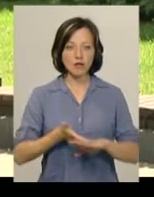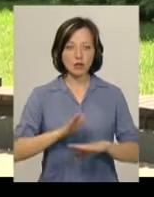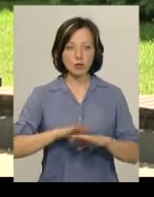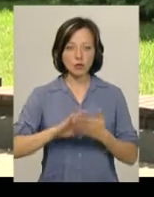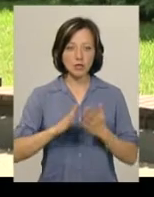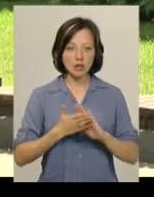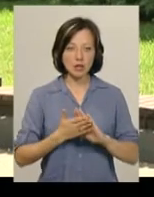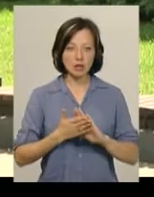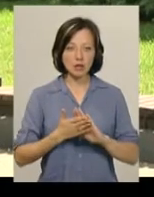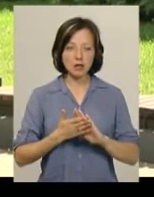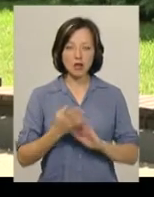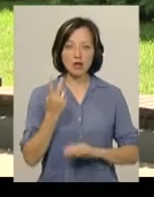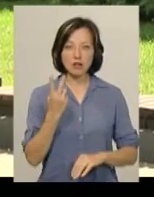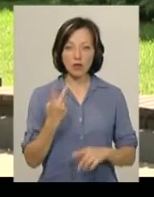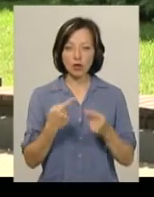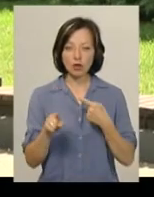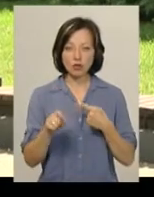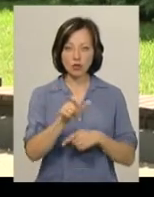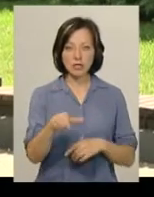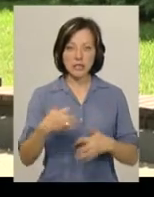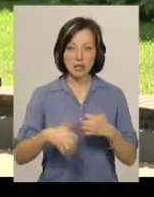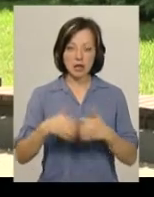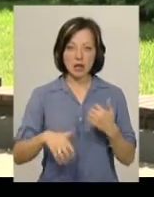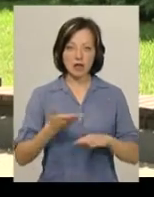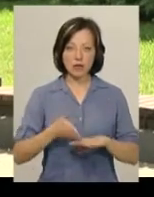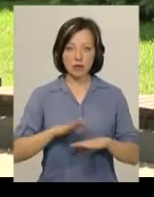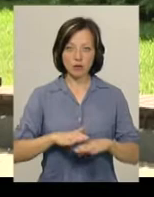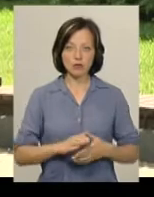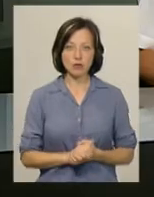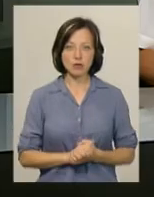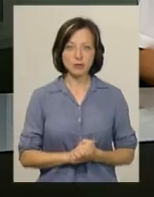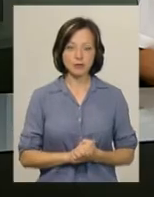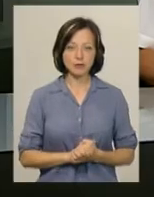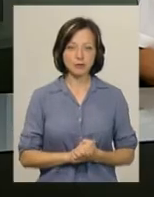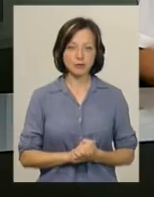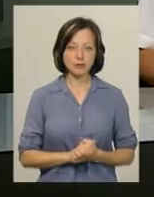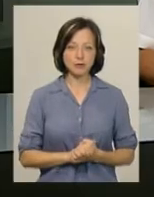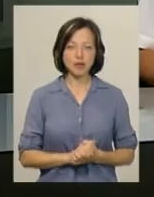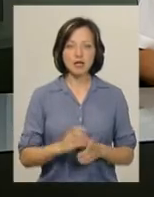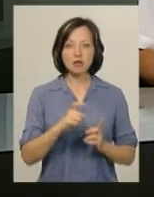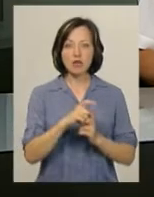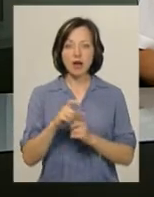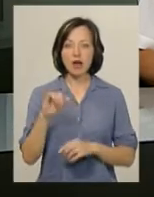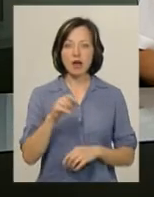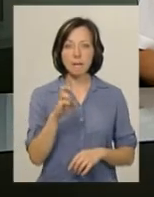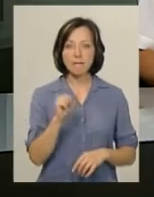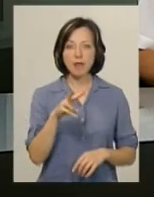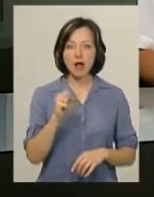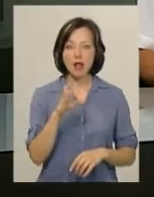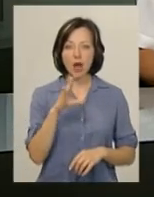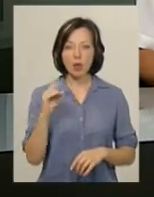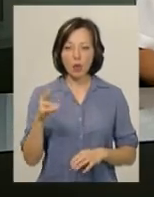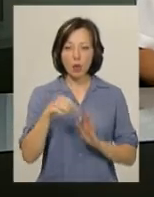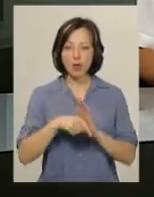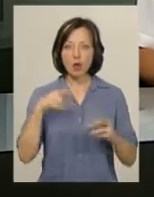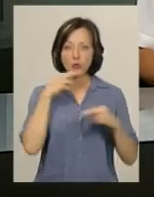стані, двоє інших – середньої важкості. За словами Ігоря Баланюка, ознаки